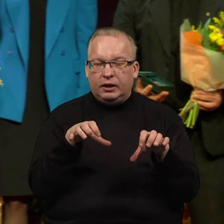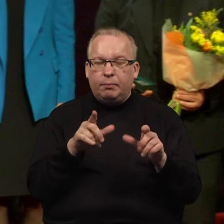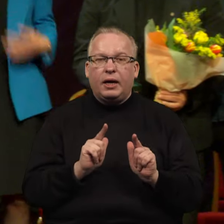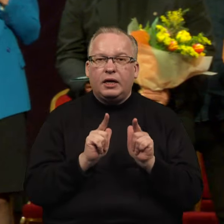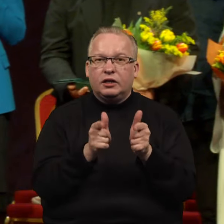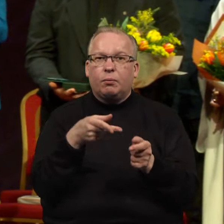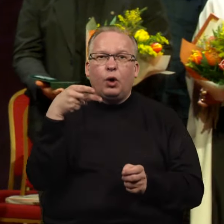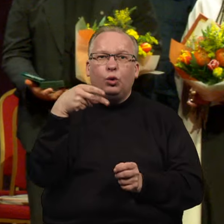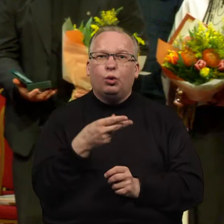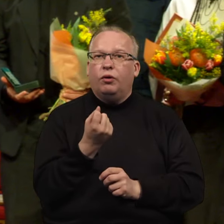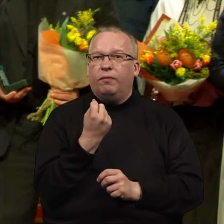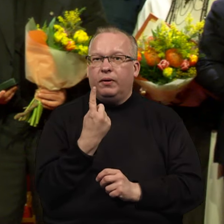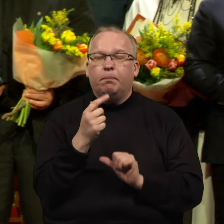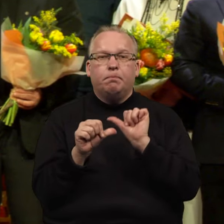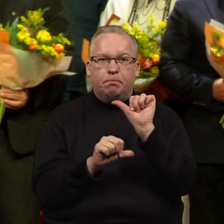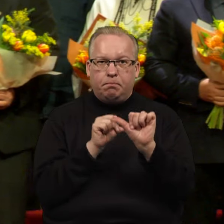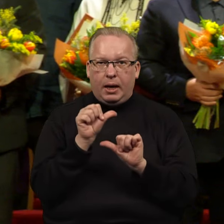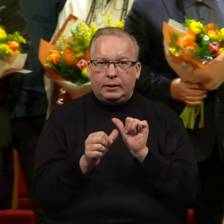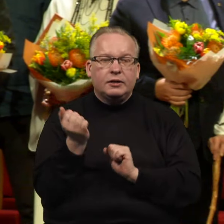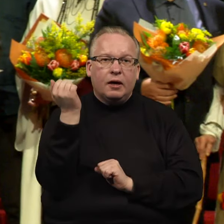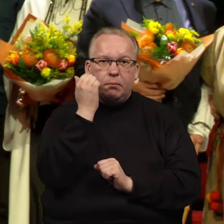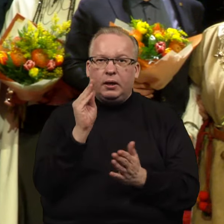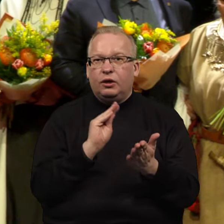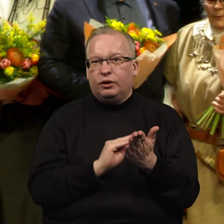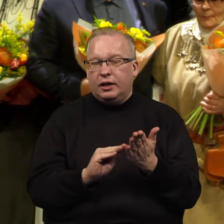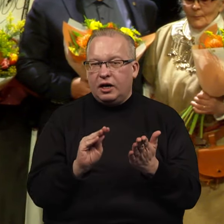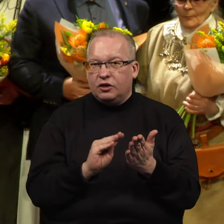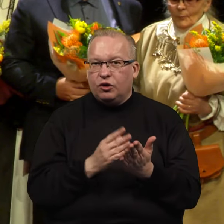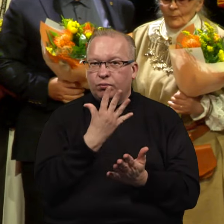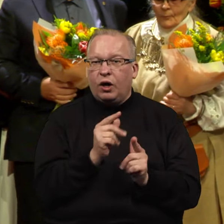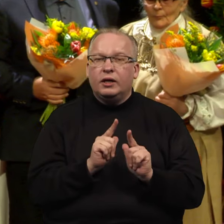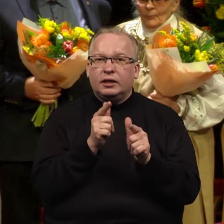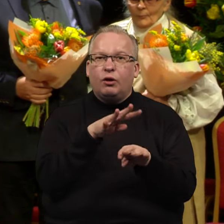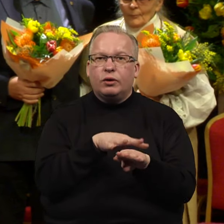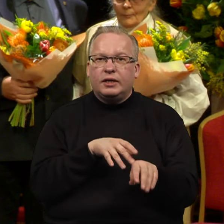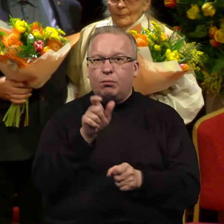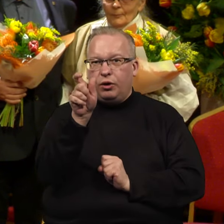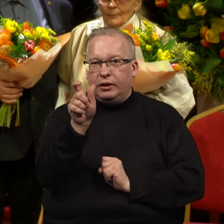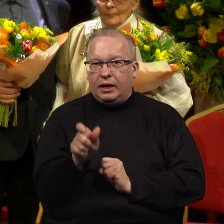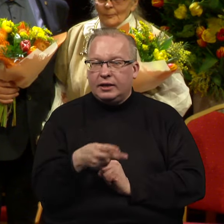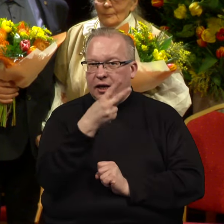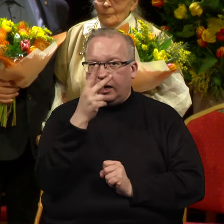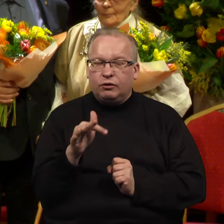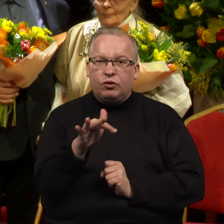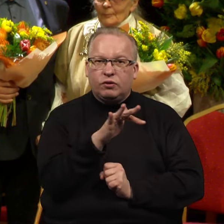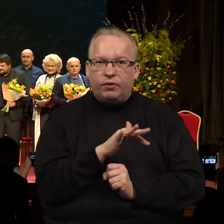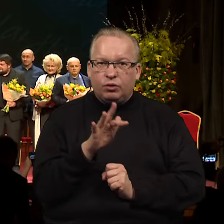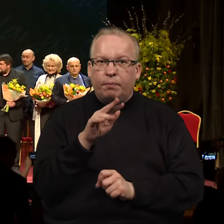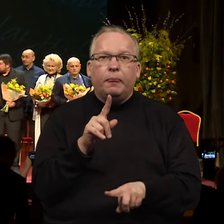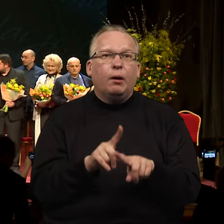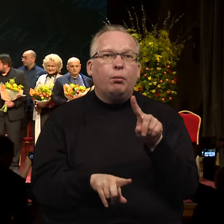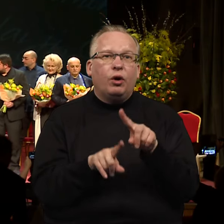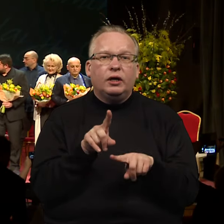2011 metais, minint rašytojos, steigiamojo Seimo narės, Lietuvos visuomenės ir